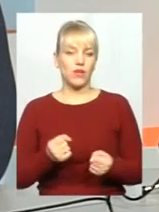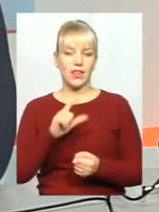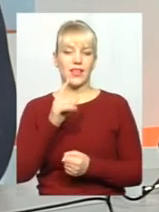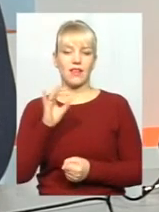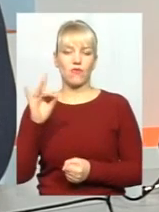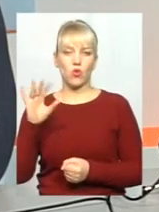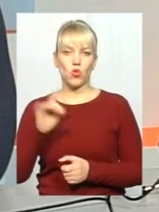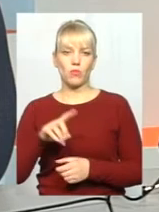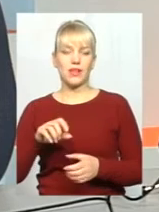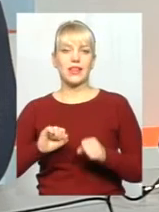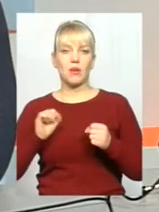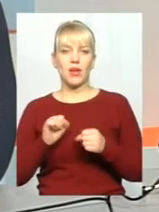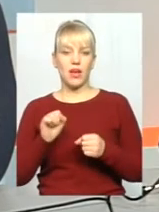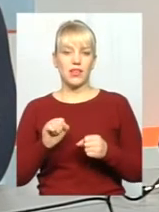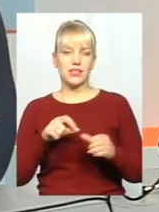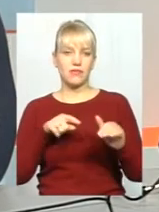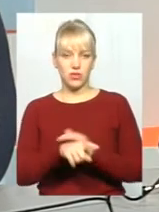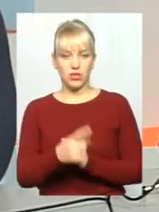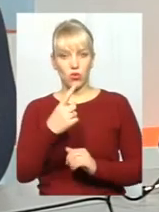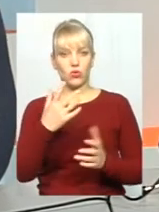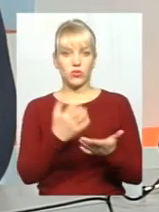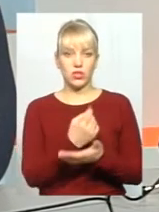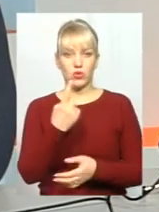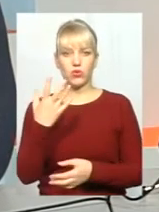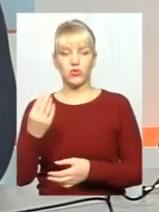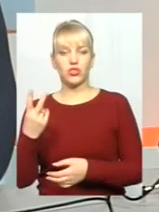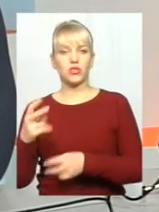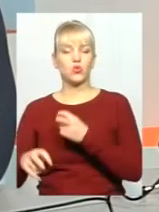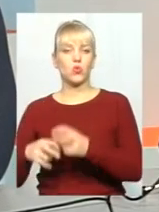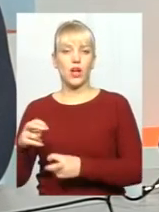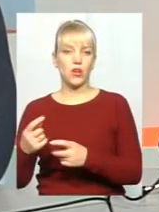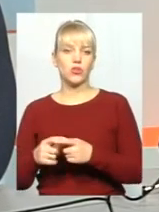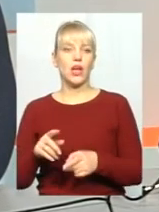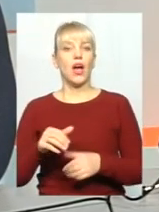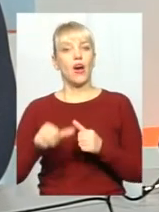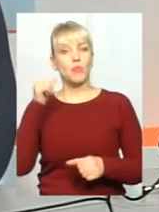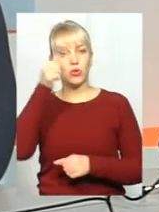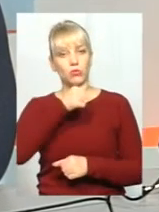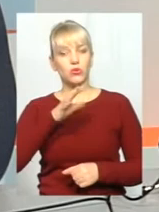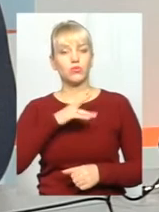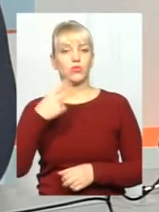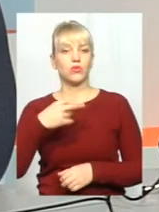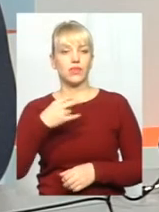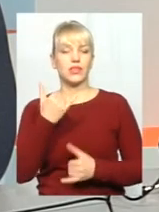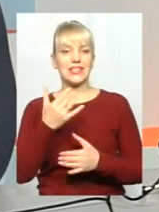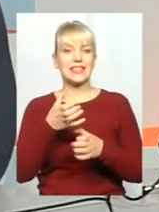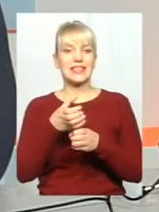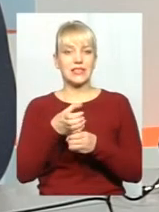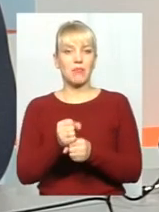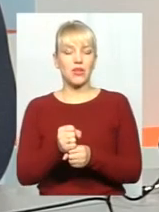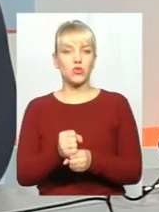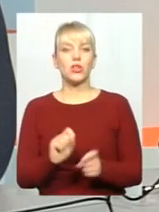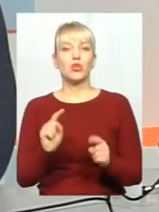намагалися втекти. Одного знайшли, одного ще шукаємо. В минулому році за місяць таких випадків було до 20. Тобто, суттєво зменшується. А в чому